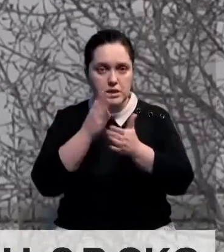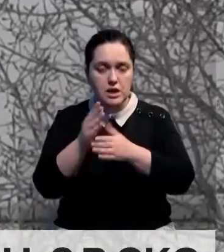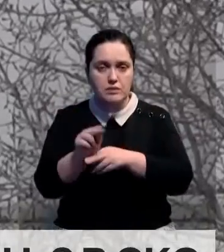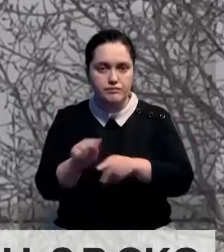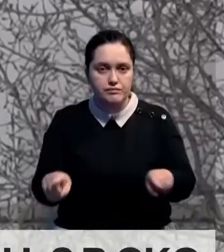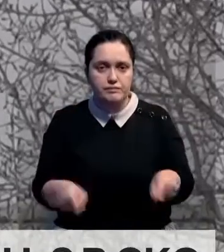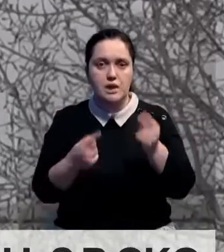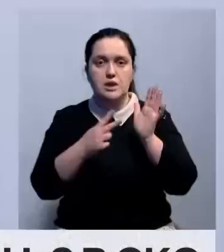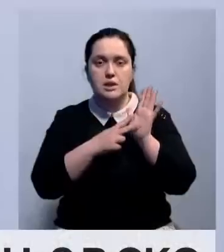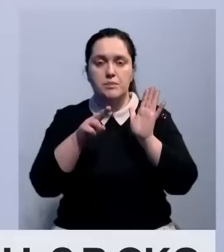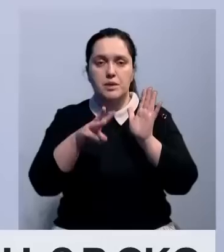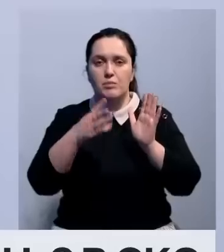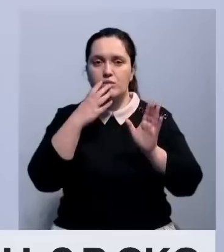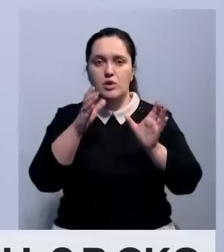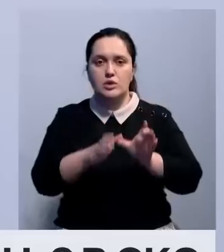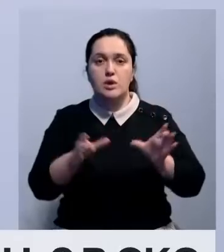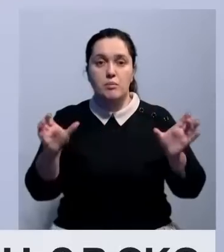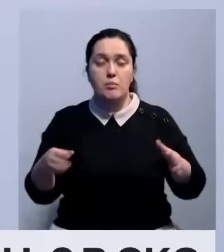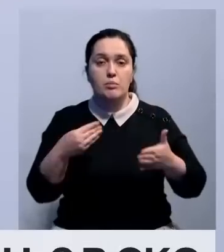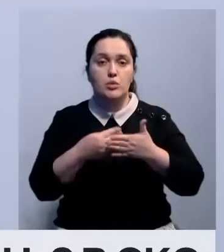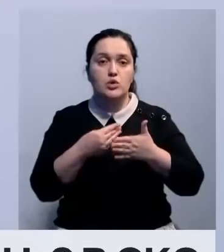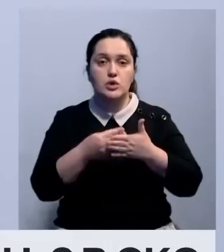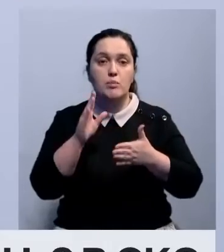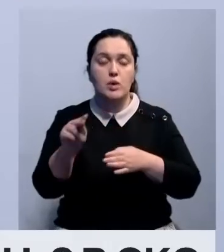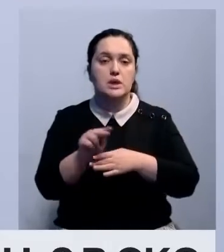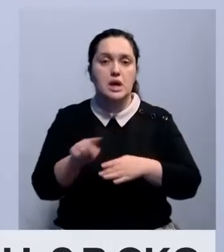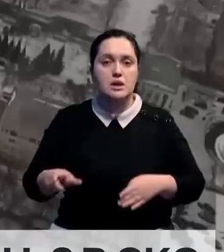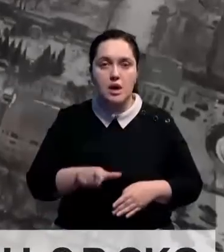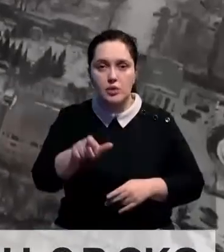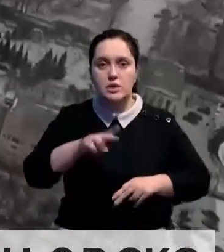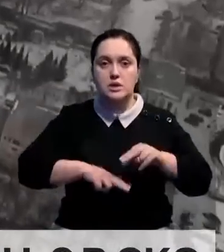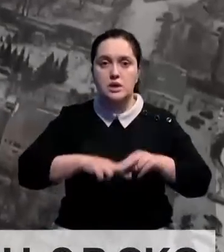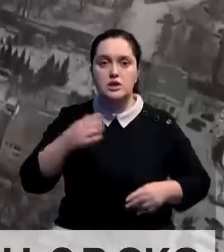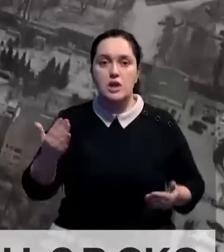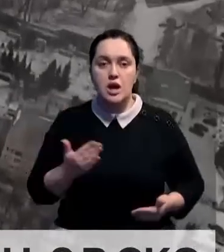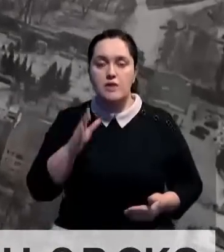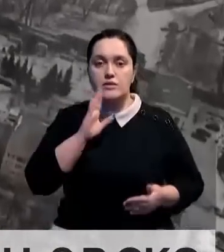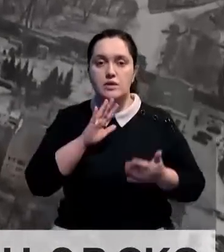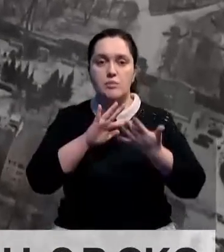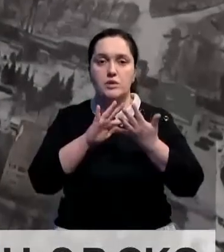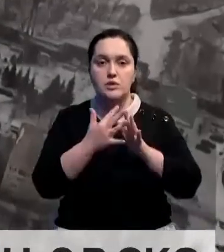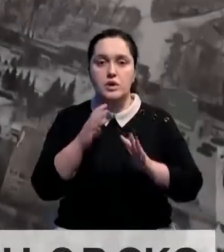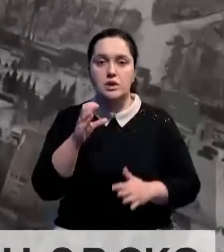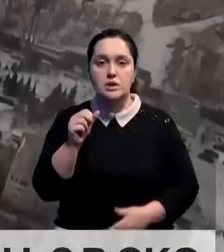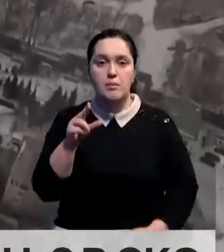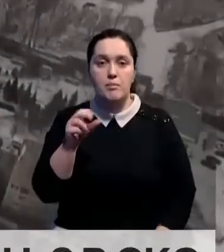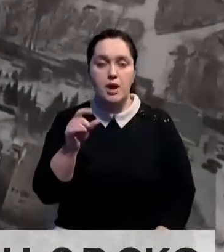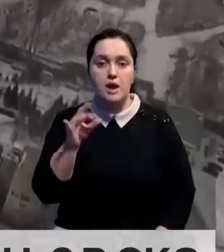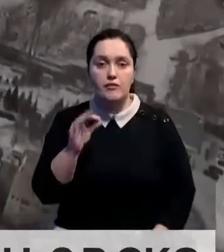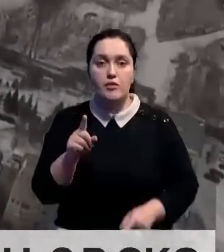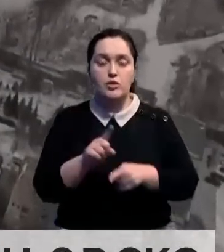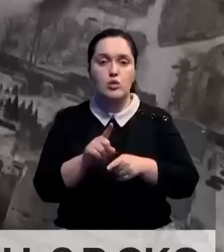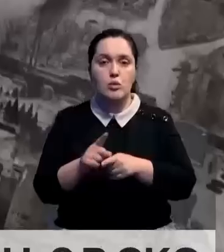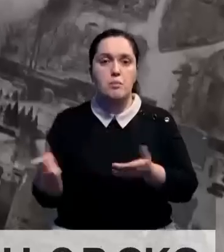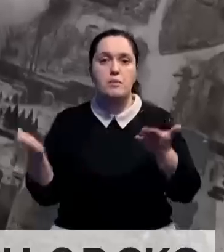7 километров тепловых сетей. Большая часть бюджета региона пойдет на ремонт дорог, строительство жилья и водоснабжения в селах. Сапаров также